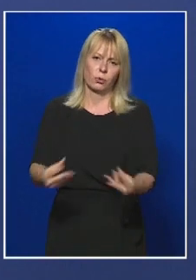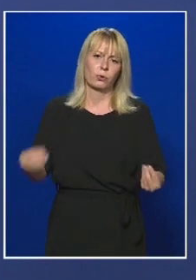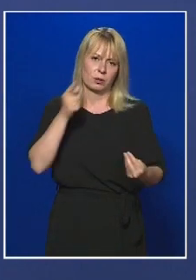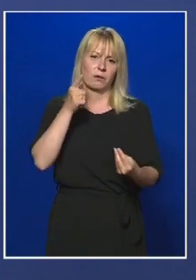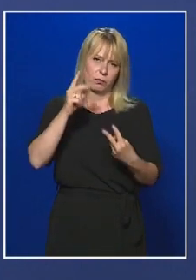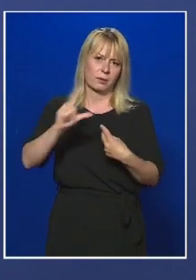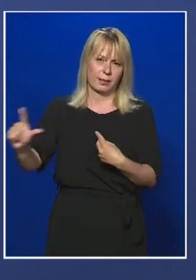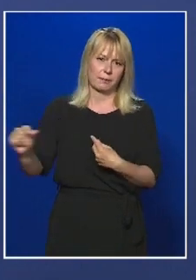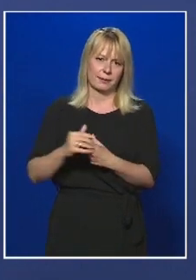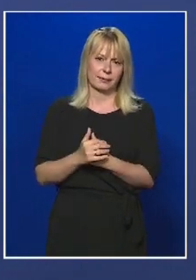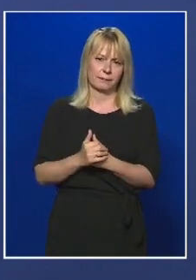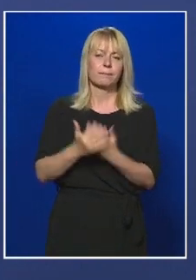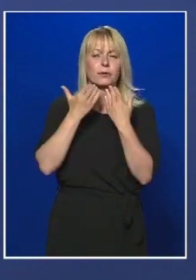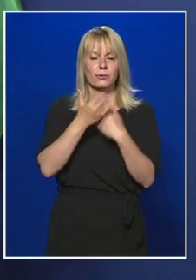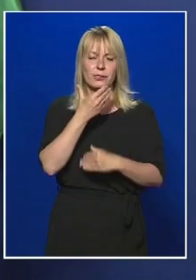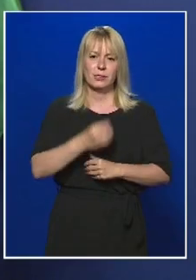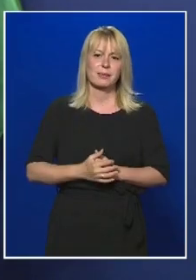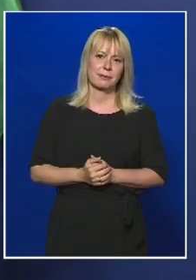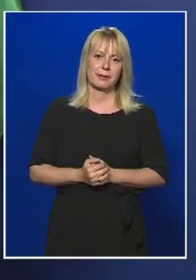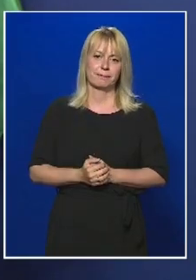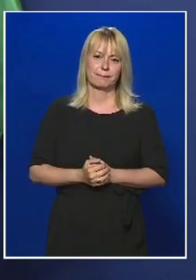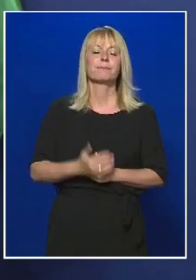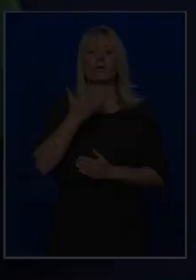távozni a kórházba. Köszönöm szépen. Köszönöm, főorvos úr.